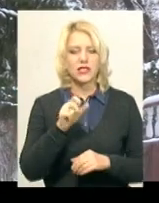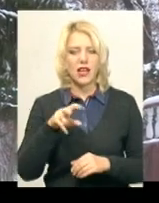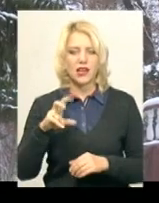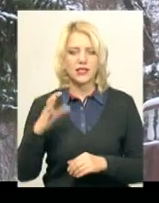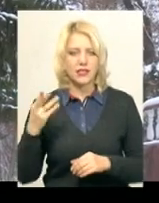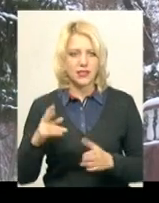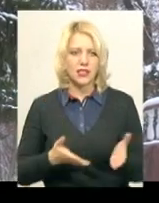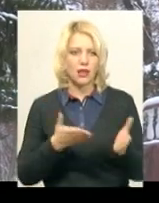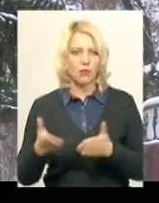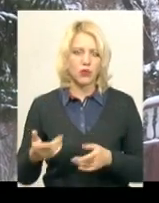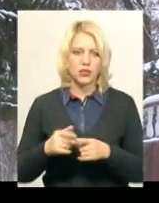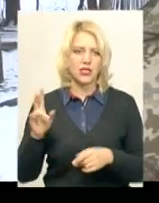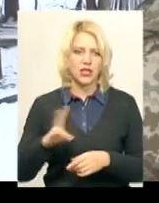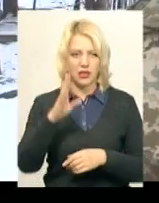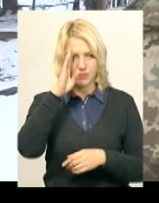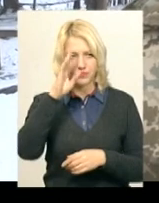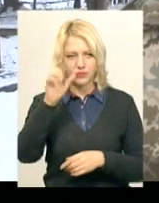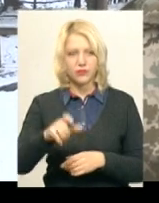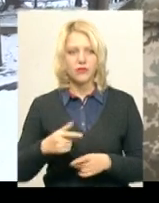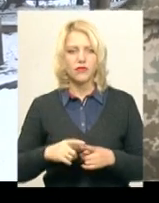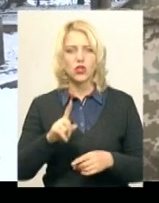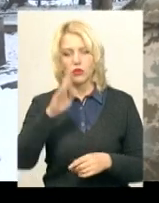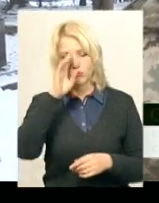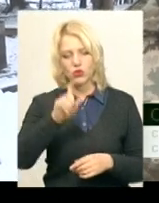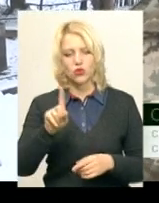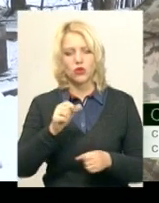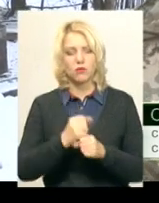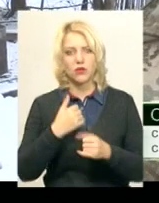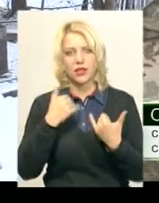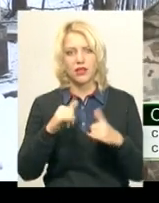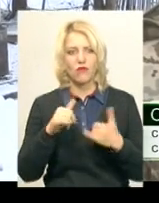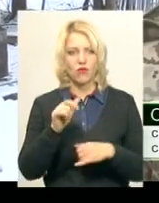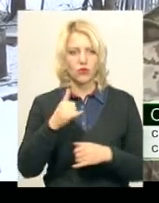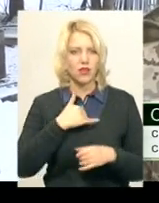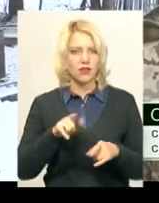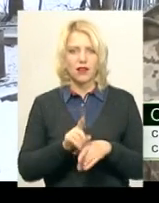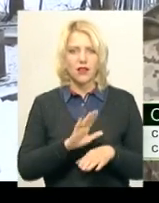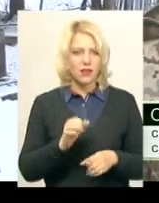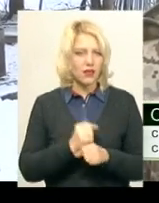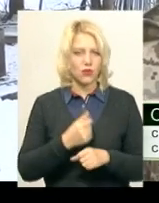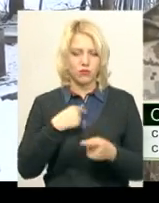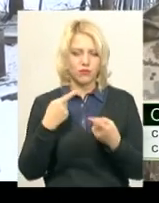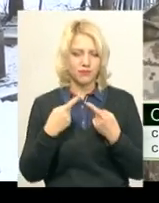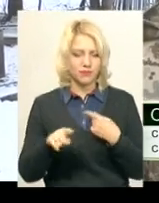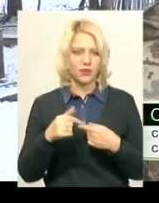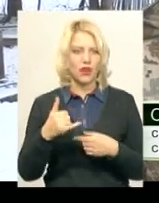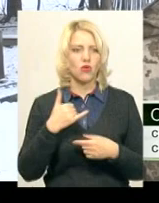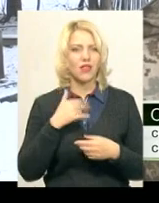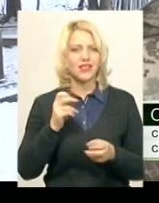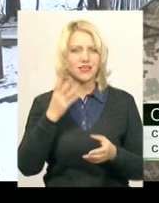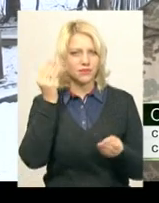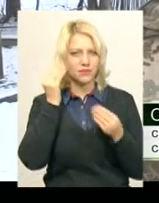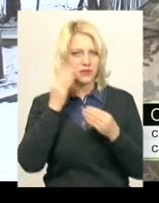запросив отець Валентин. Він то, що почав робити, то самперед всі дивувалися, що у нас так не роблять. Це не то, бо у нас є стереотипи.